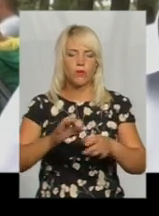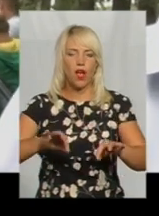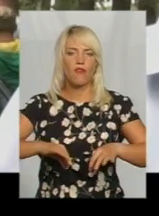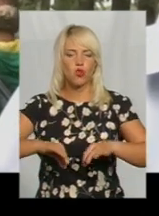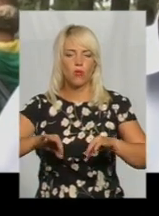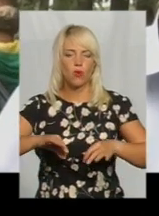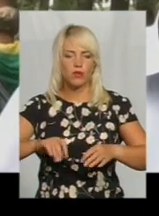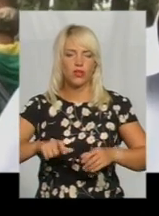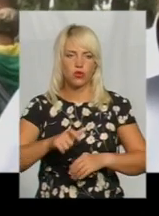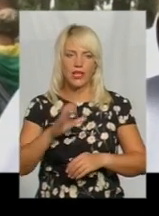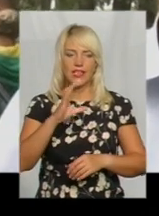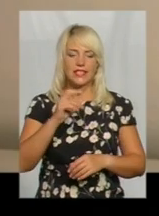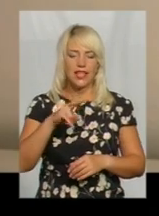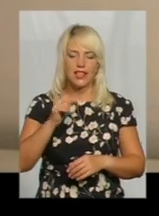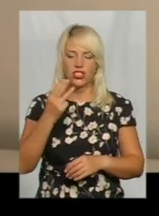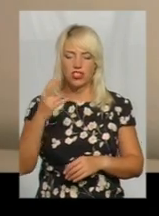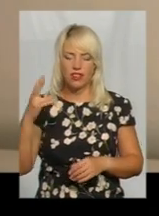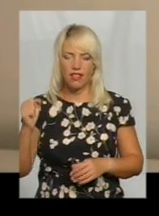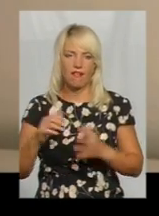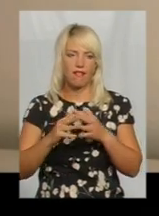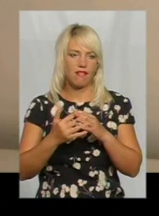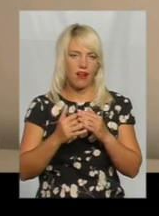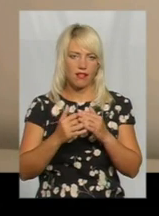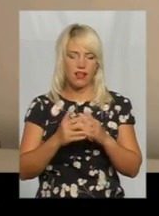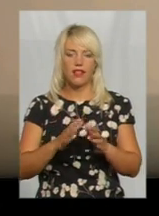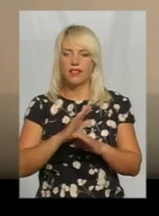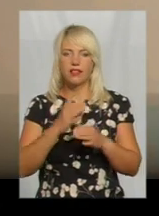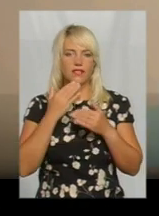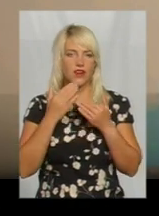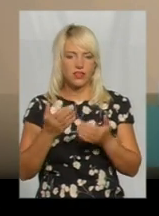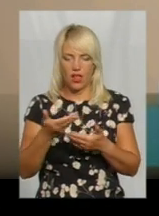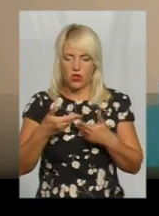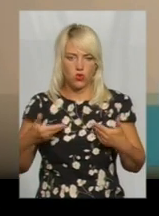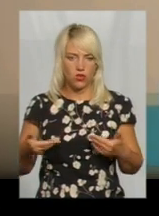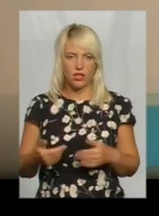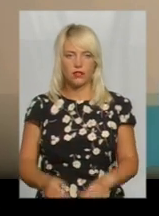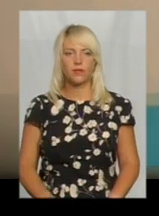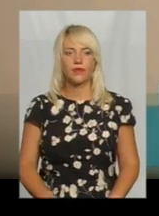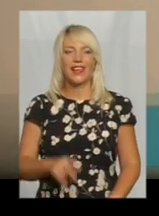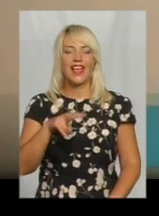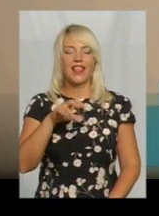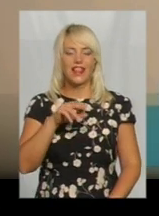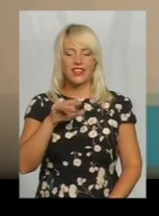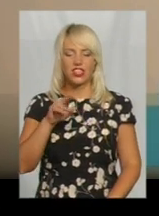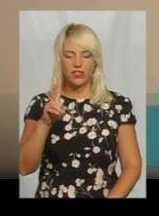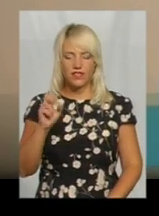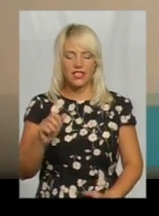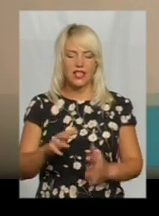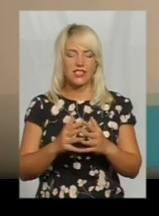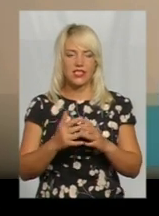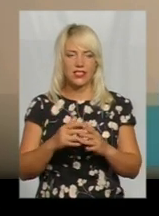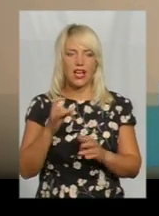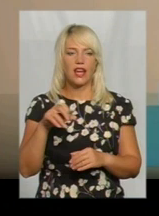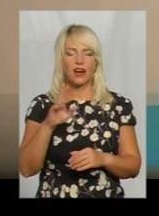за погодженням оцих дій. Литичівська селищна рада звернулася на зрізку. Дійсно, дерева не відповідають по безпеці, вони ростуть